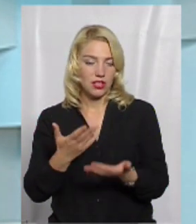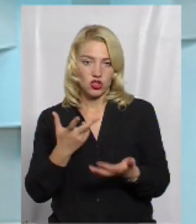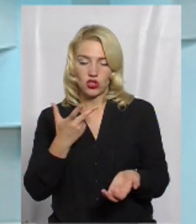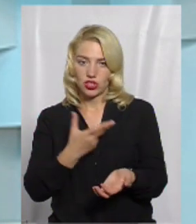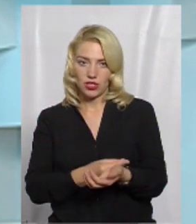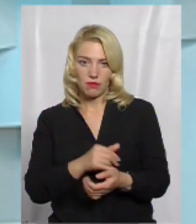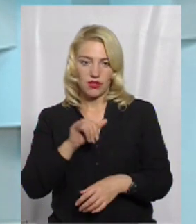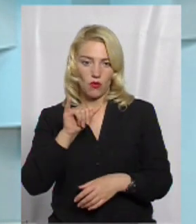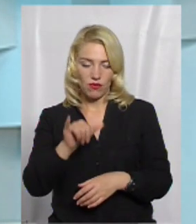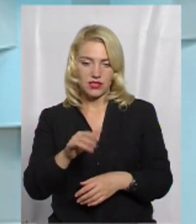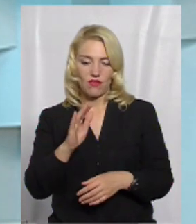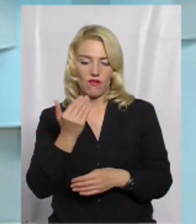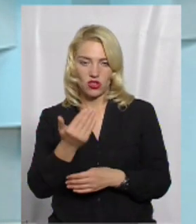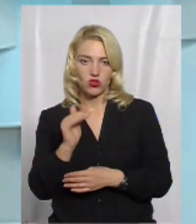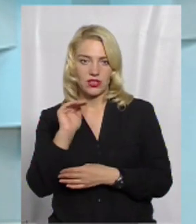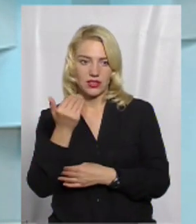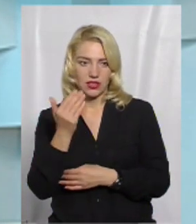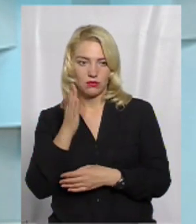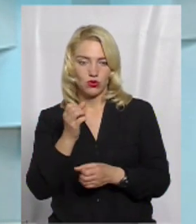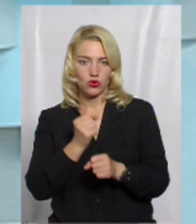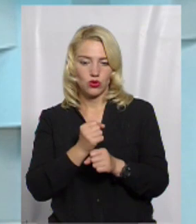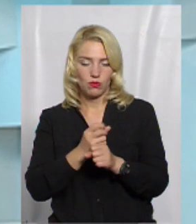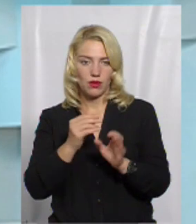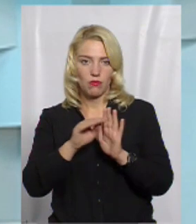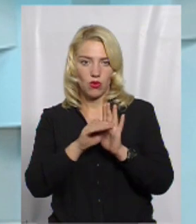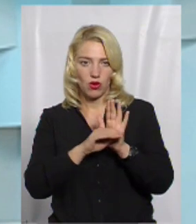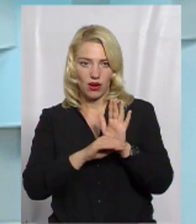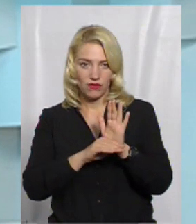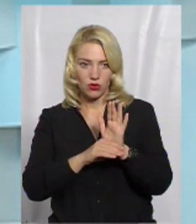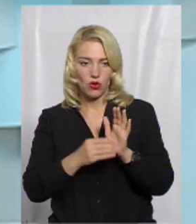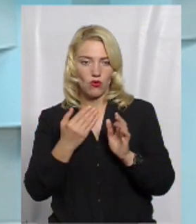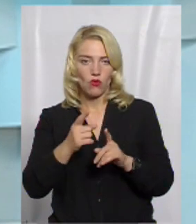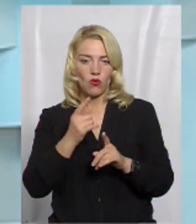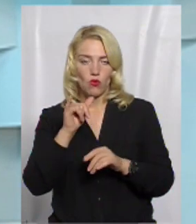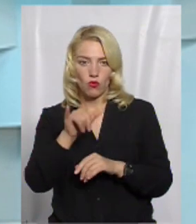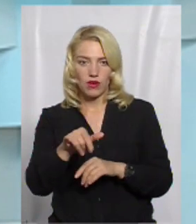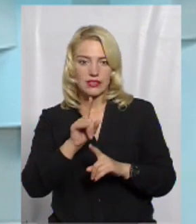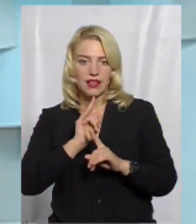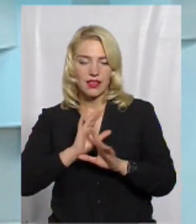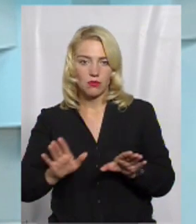щеплення вас і вашої дитини будуть зроблені по графіку, значить, у вас не буде